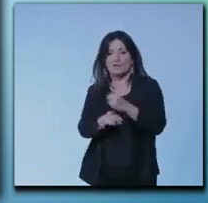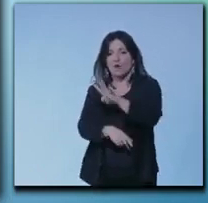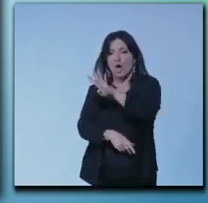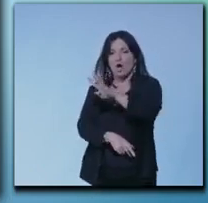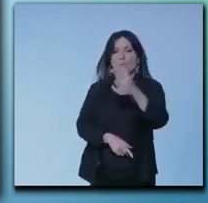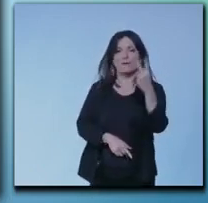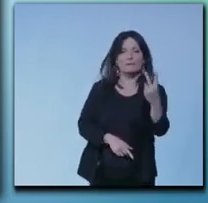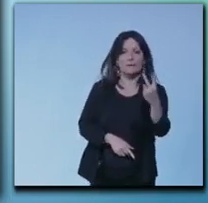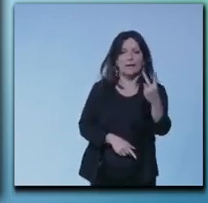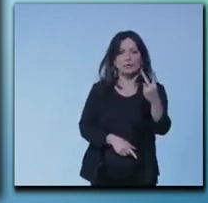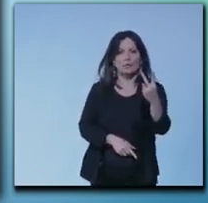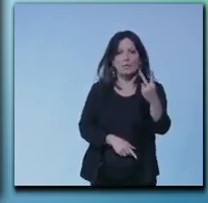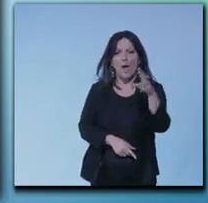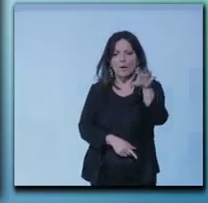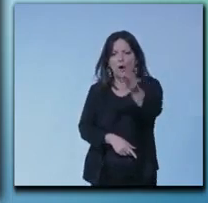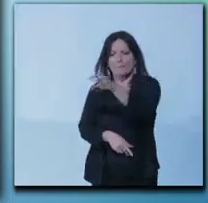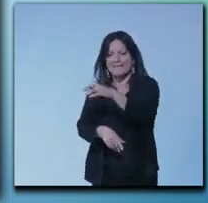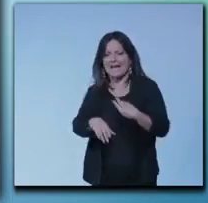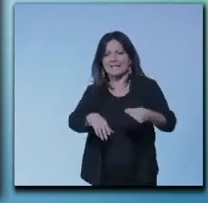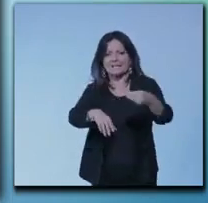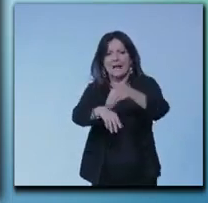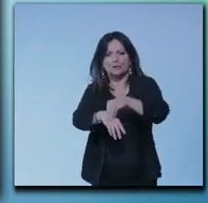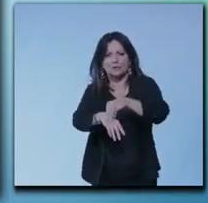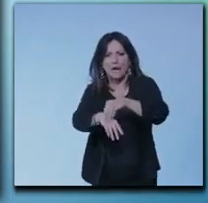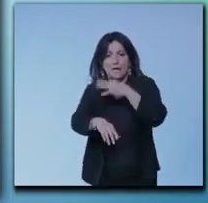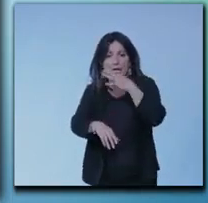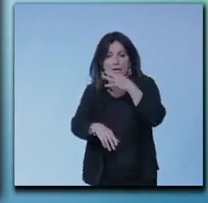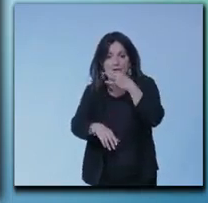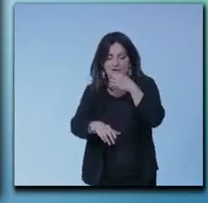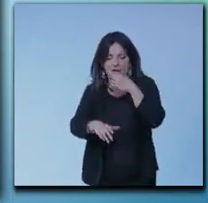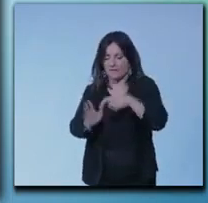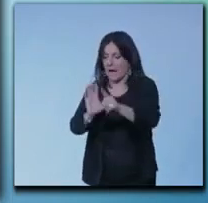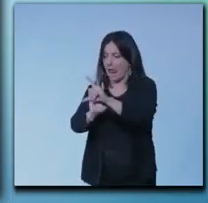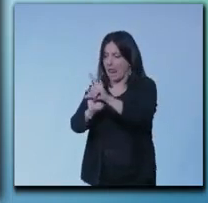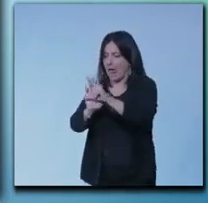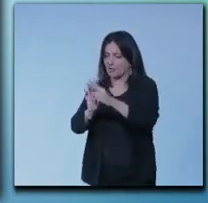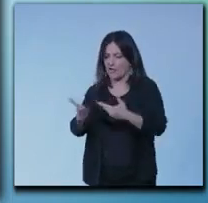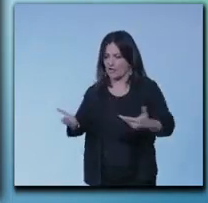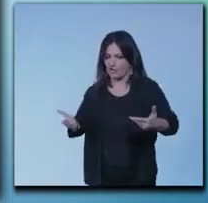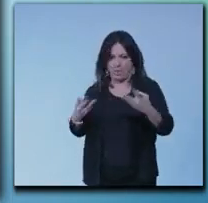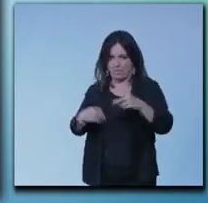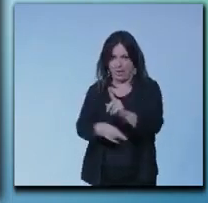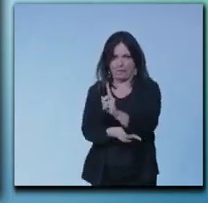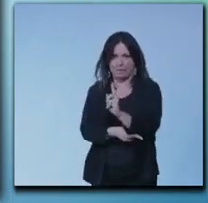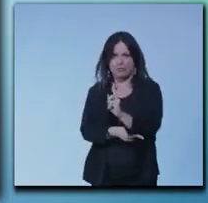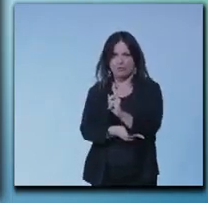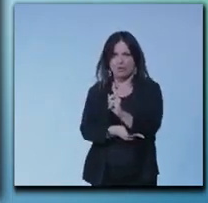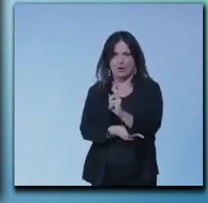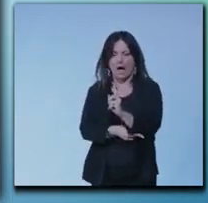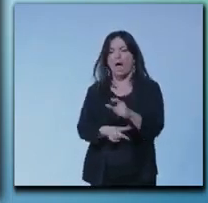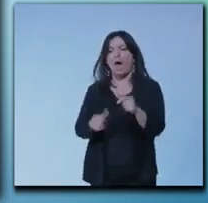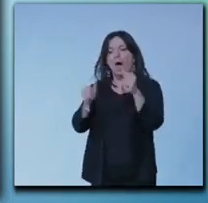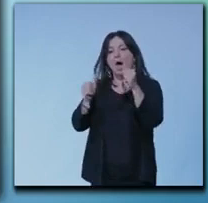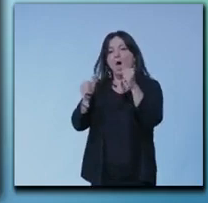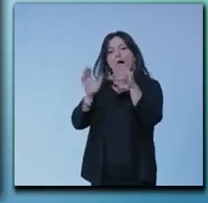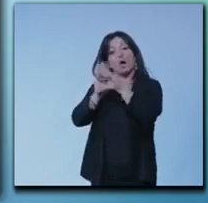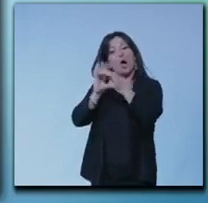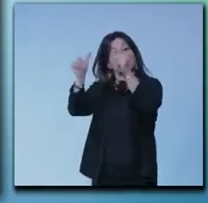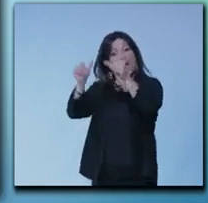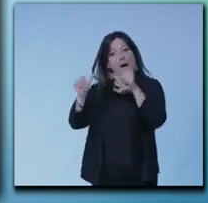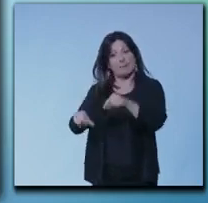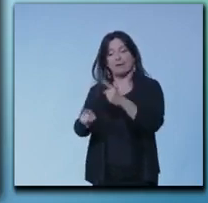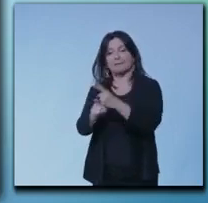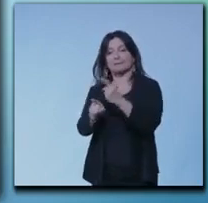117 opere commissariate vuol dire che la normativa vigente ha qualcosa che non funziona, quindi in questo codice degli appalti